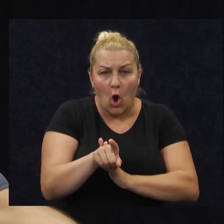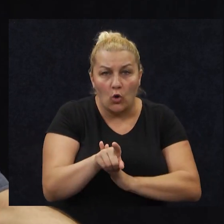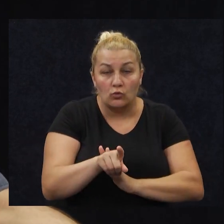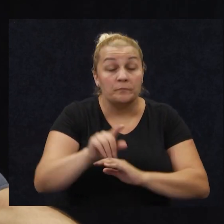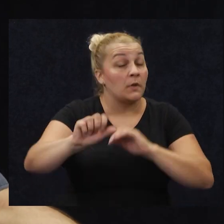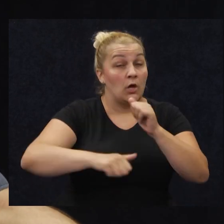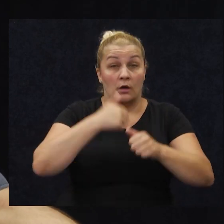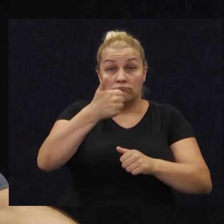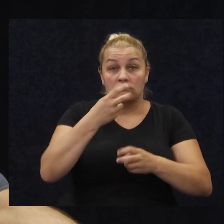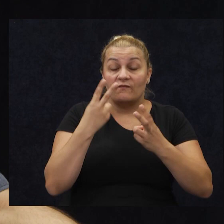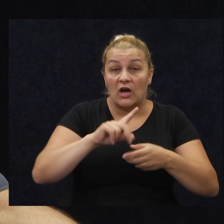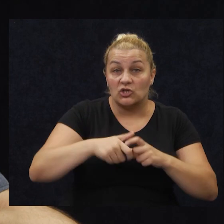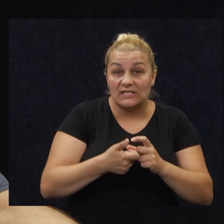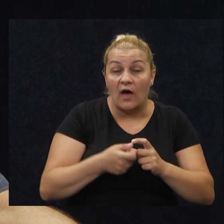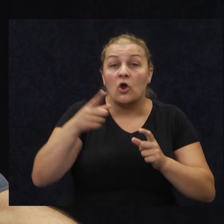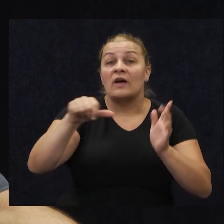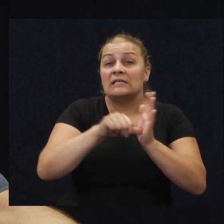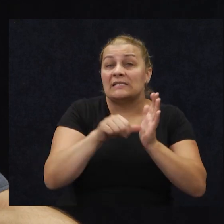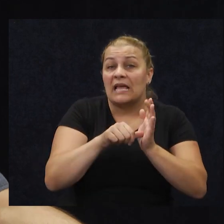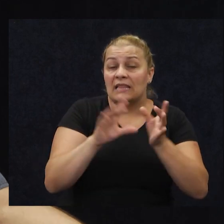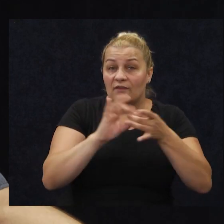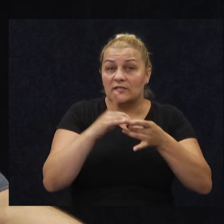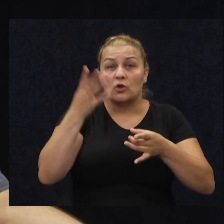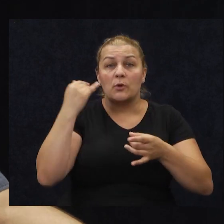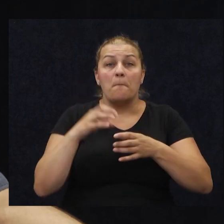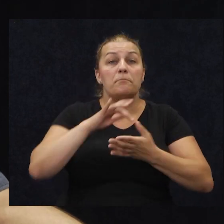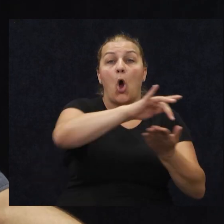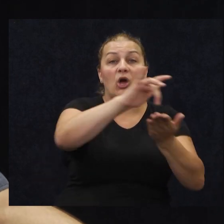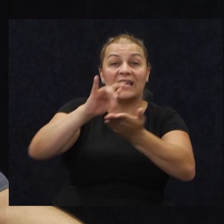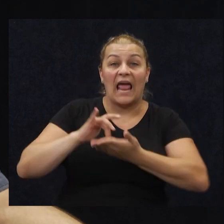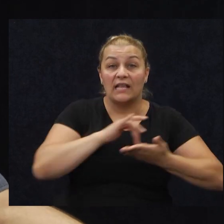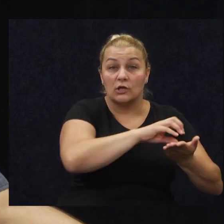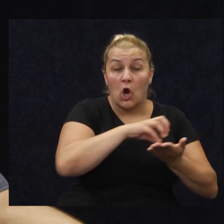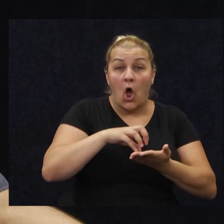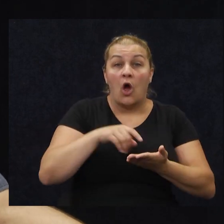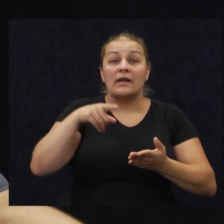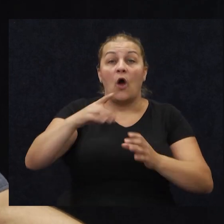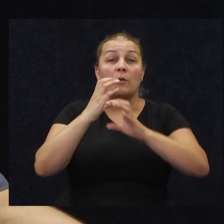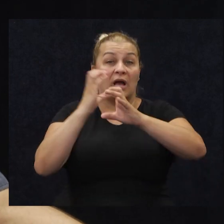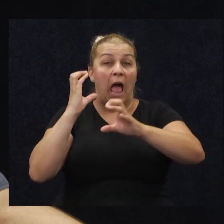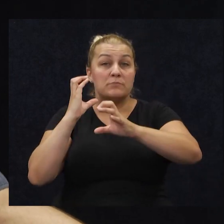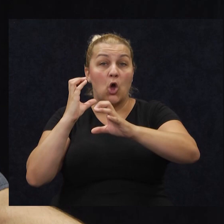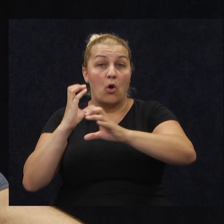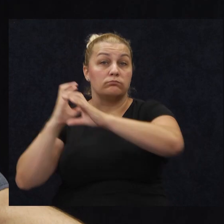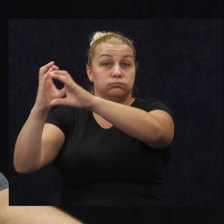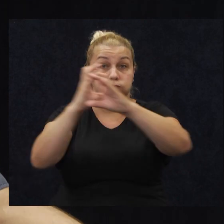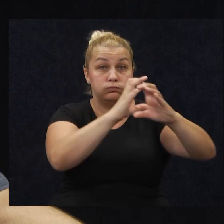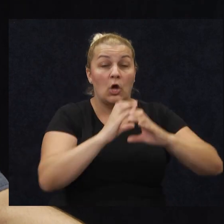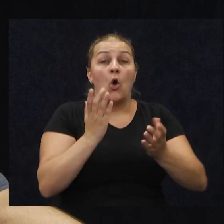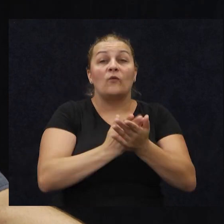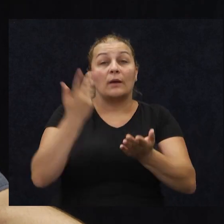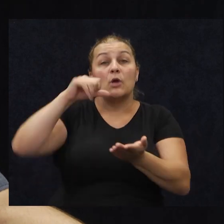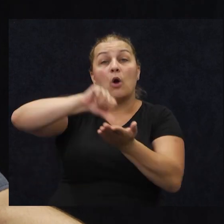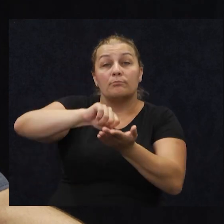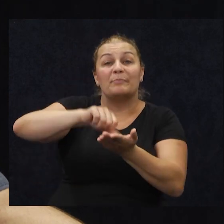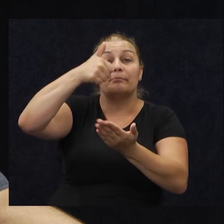Još jedna bitna stvar je ta što je centar veze, to je bio pokretni centar veze na terenskom kamionu, koji je bio uvijek lociran na